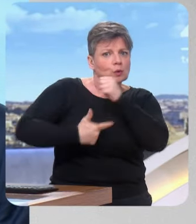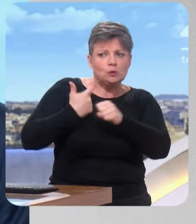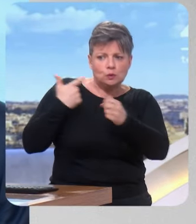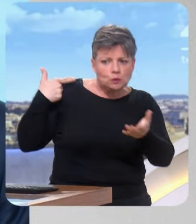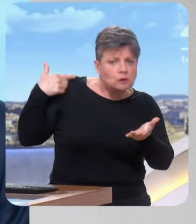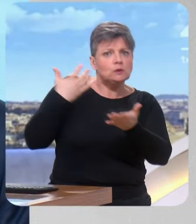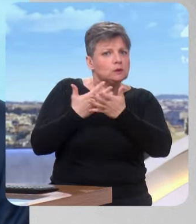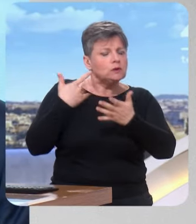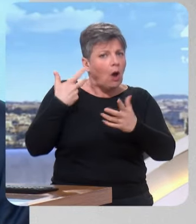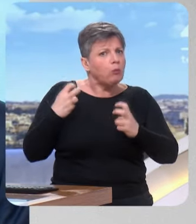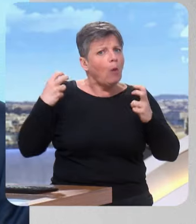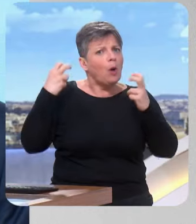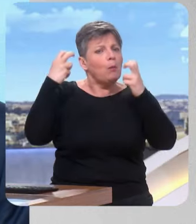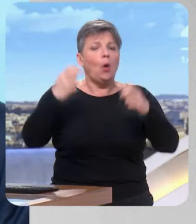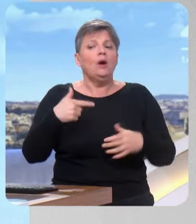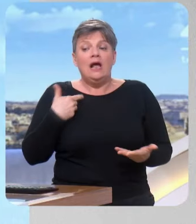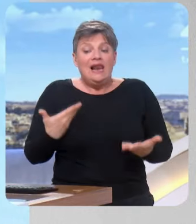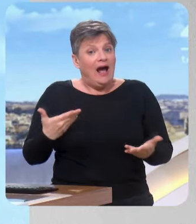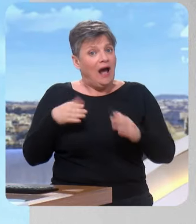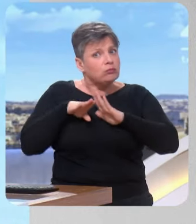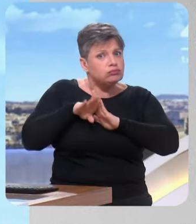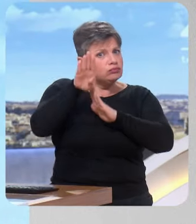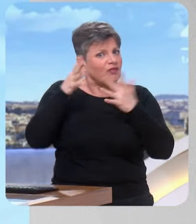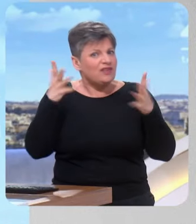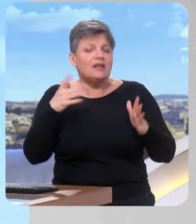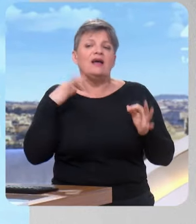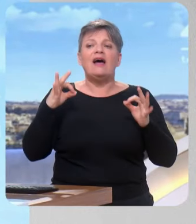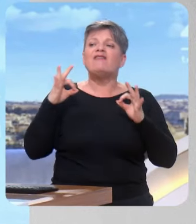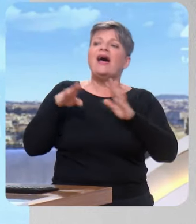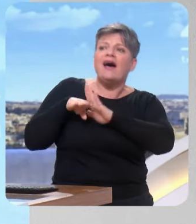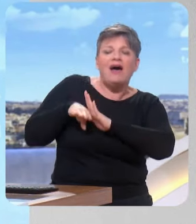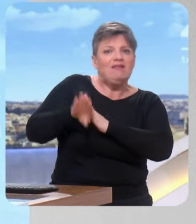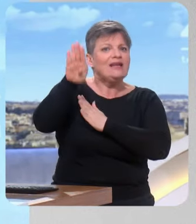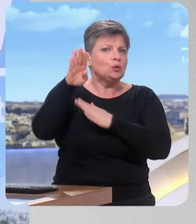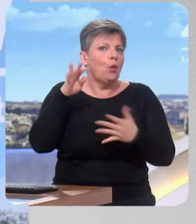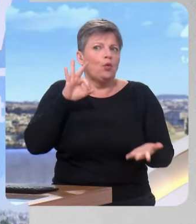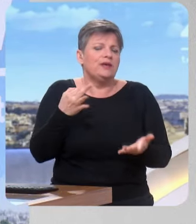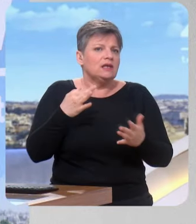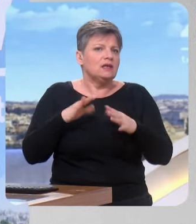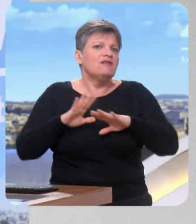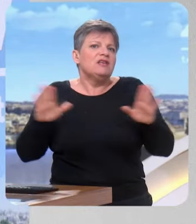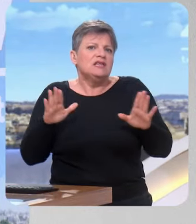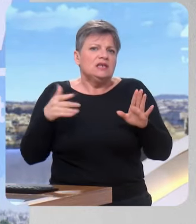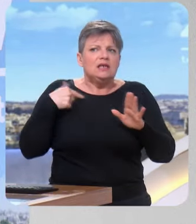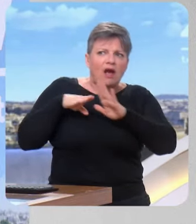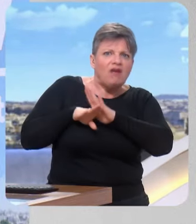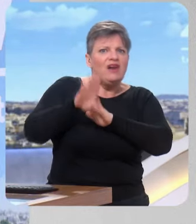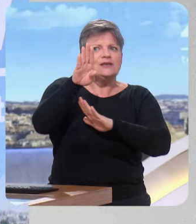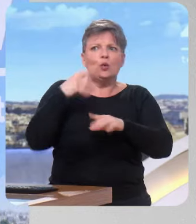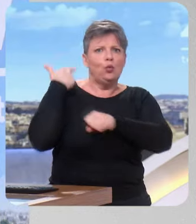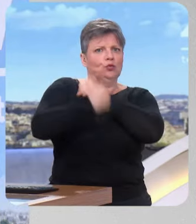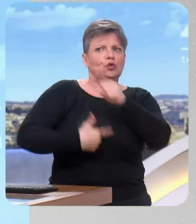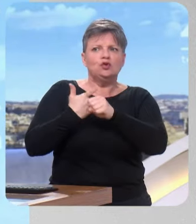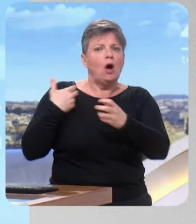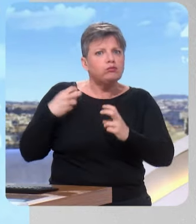'alimentaire ? Je pense. En tout cas, on est sur une inflation, vous venez de donner des chiffres, qui est contenu. C'est fini l'inflation à deux chiffres qu'on a connues pendant deux